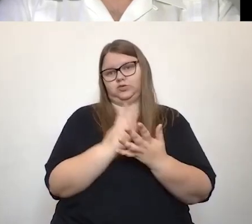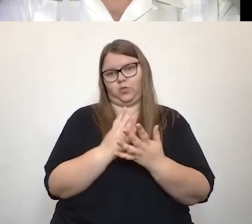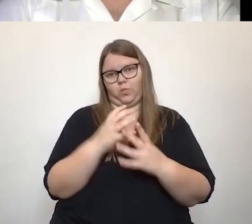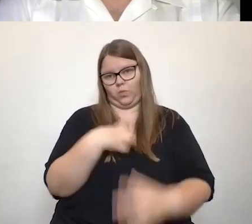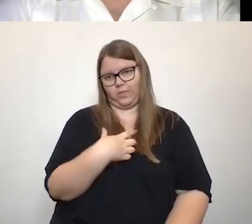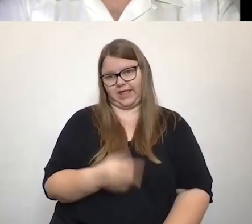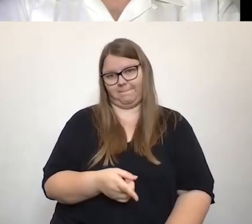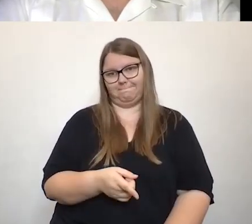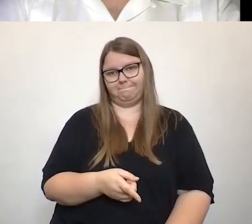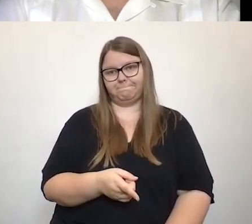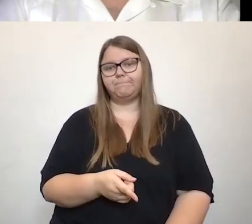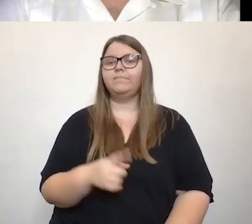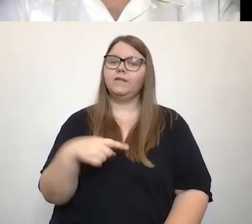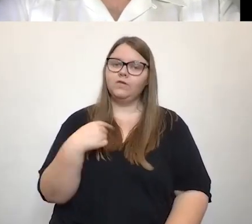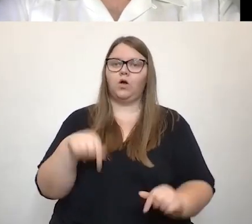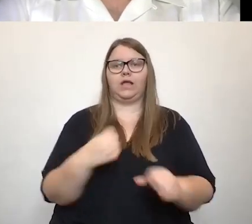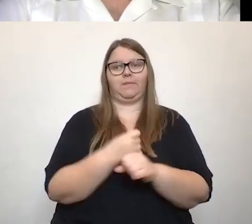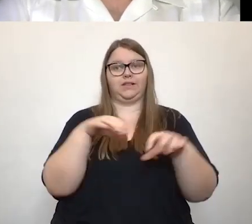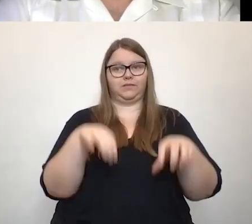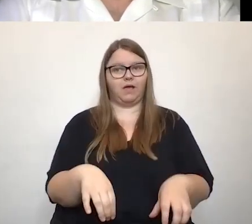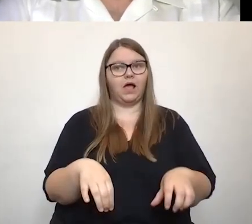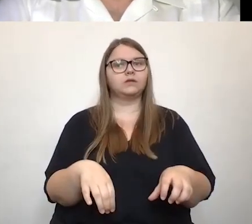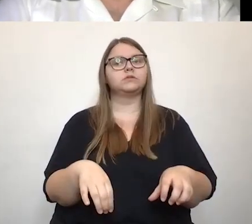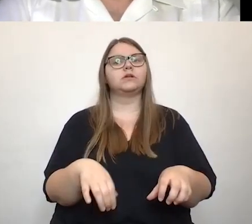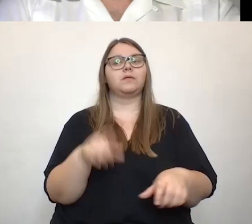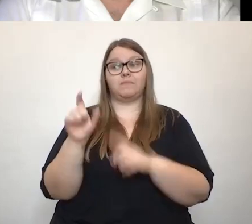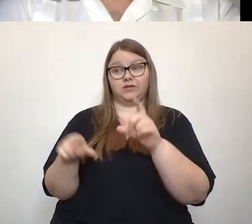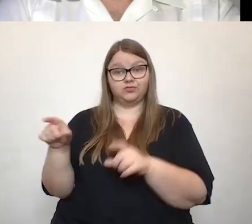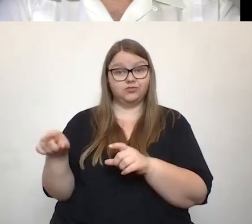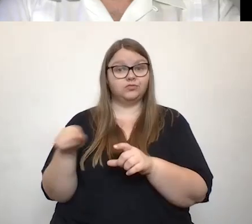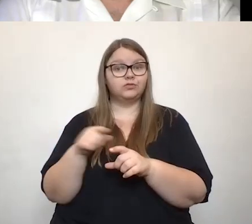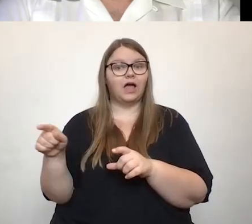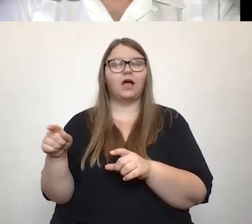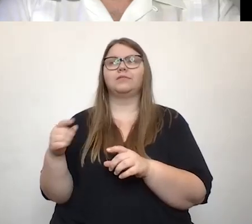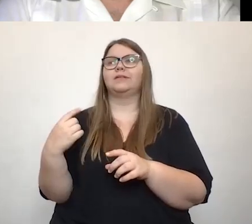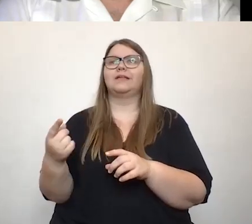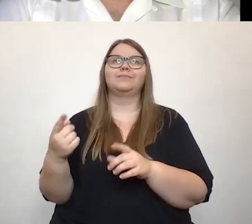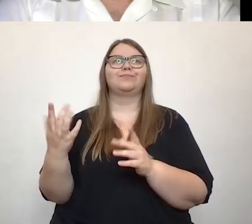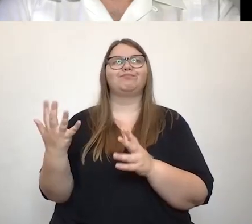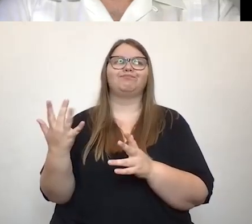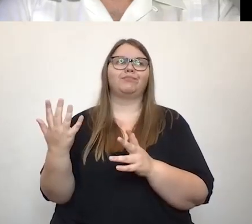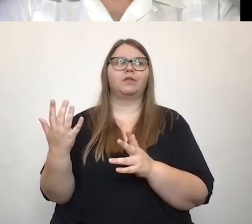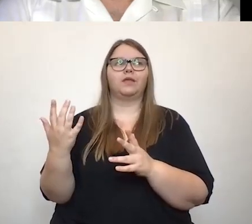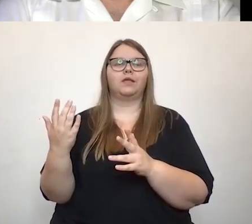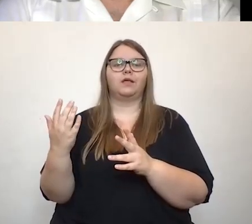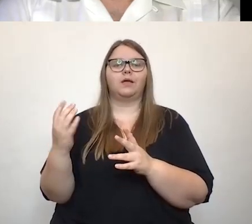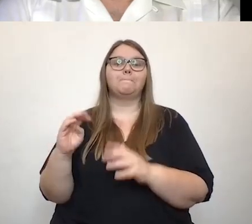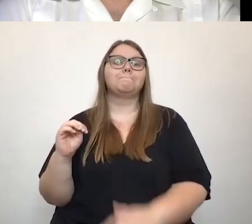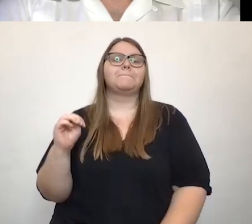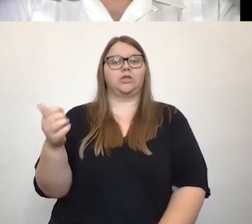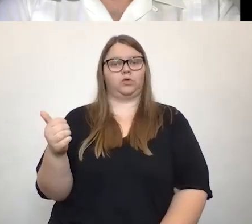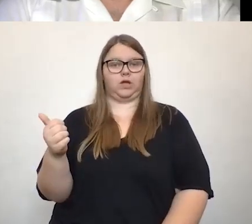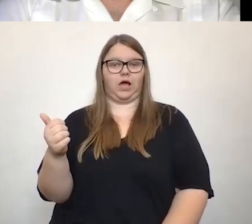in unserem Arbeitsmarkt einfach wenig Platz für Menschen haben, die in irgendeiner Weise vielleicht ein bisschen was Besonderes